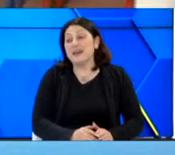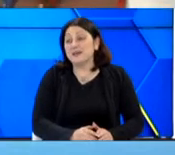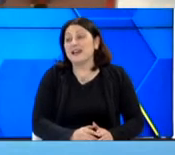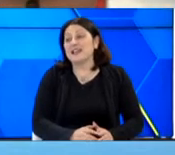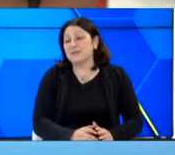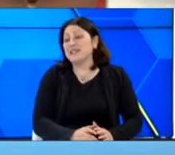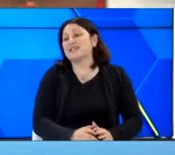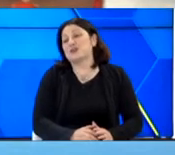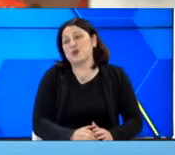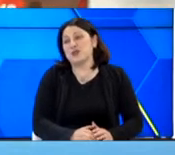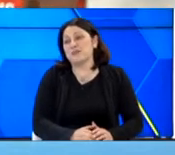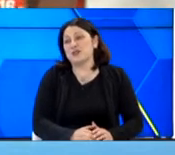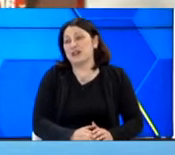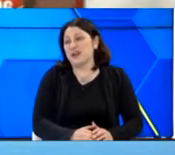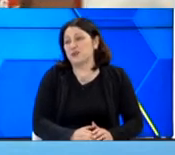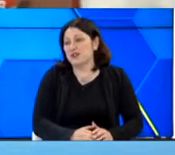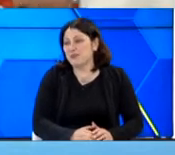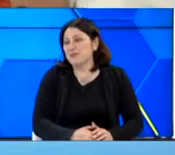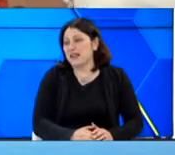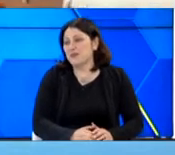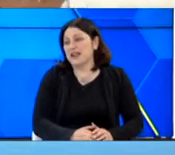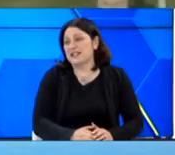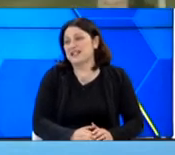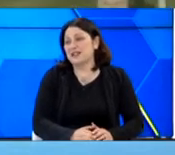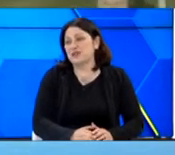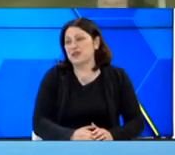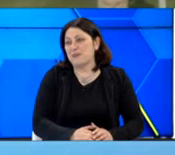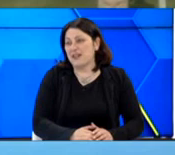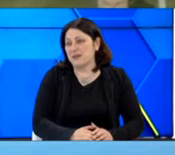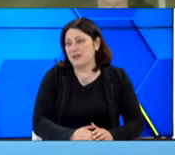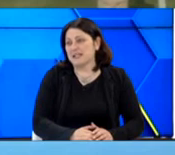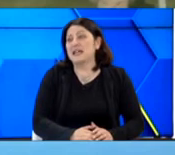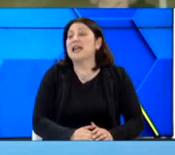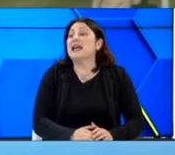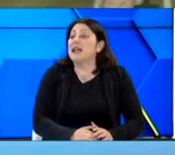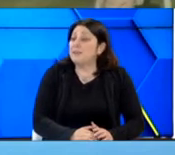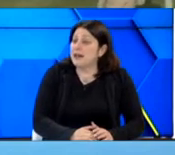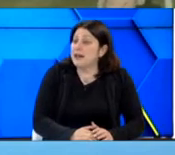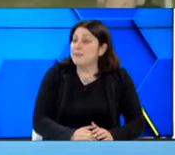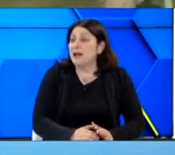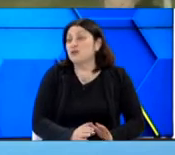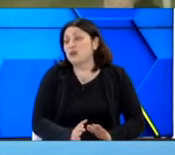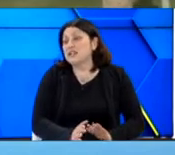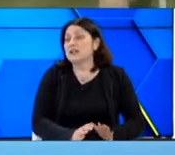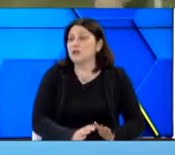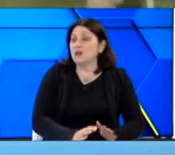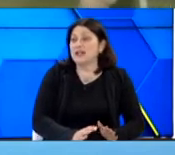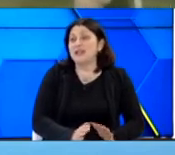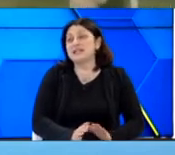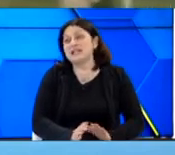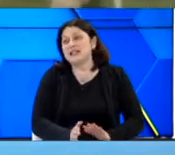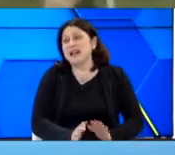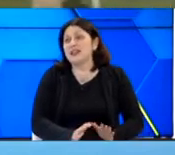θα πρέπει να γεμίσει το γήπεδο φιλάθρου. Θα πρέπει να έρθουν για να στηρίξουν την ομάδα μας. Μάλλον τώρα στην